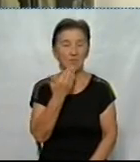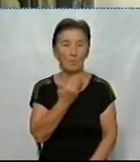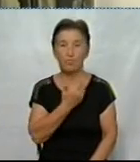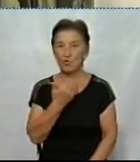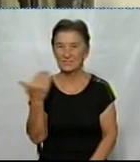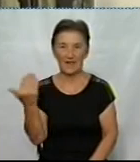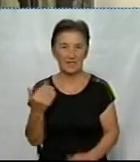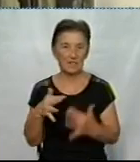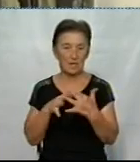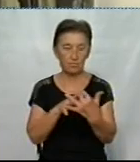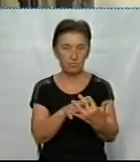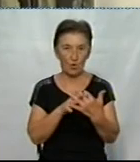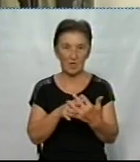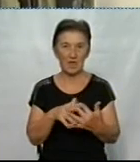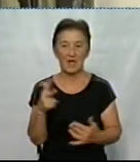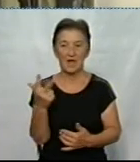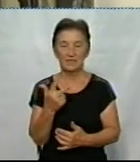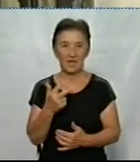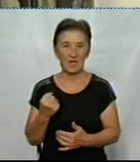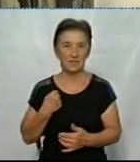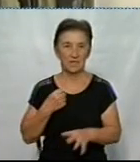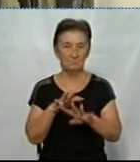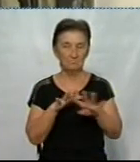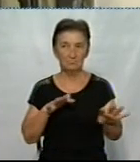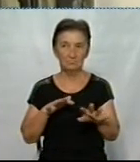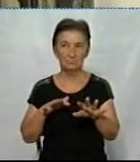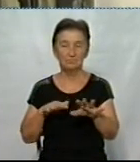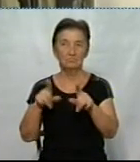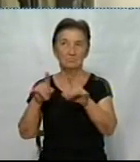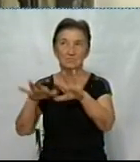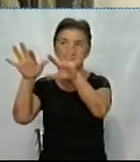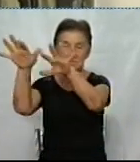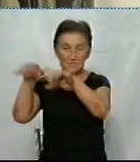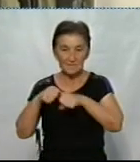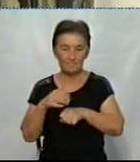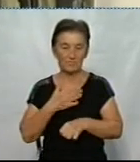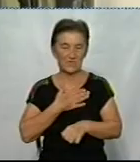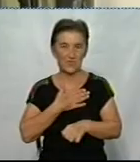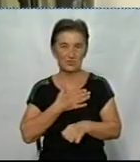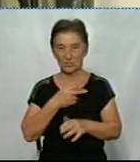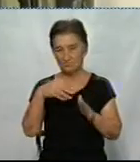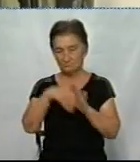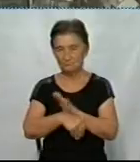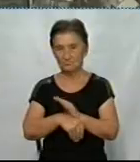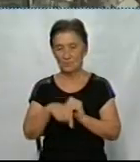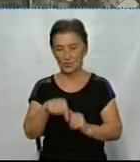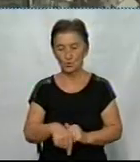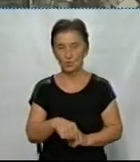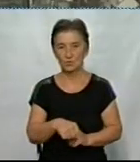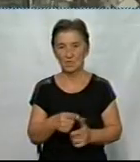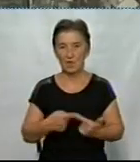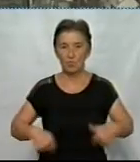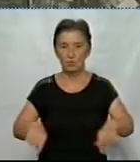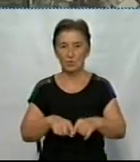-го полку покидав територію ДАПу, тоді його зняли, він став вже нашим символом безпосередньо тут в полку. У